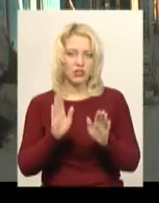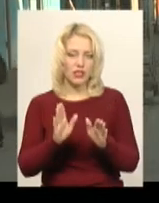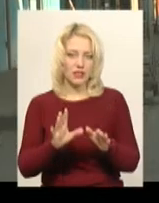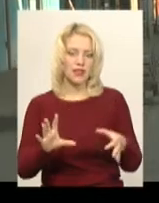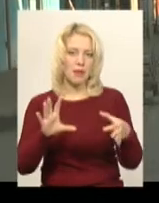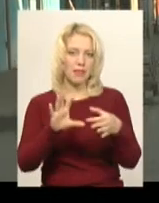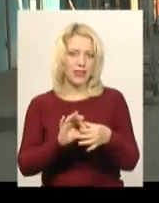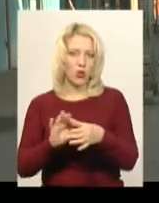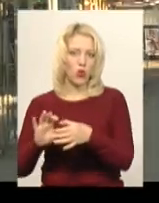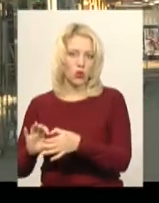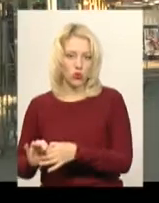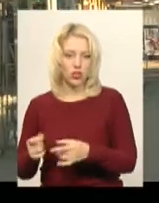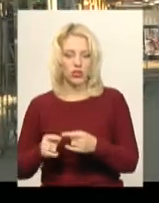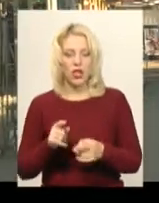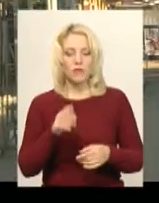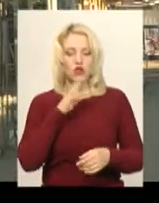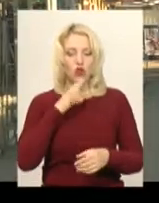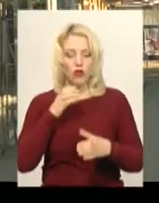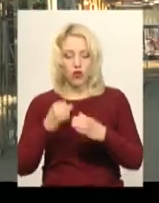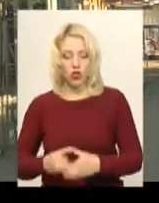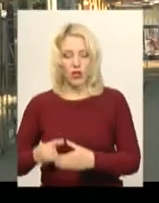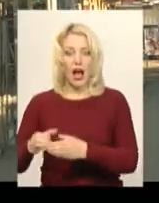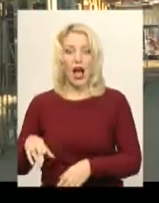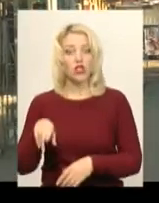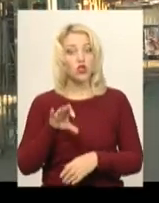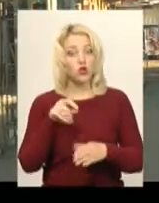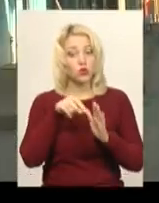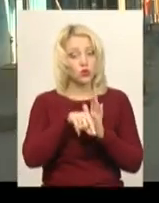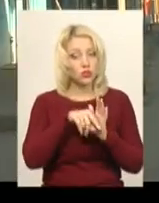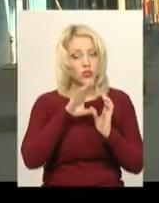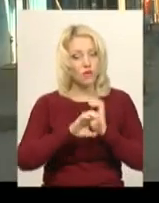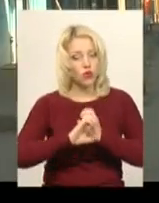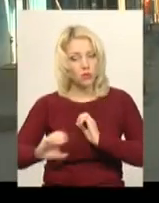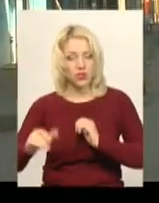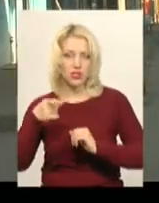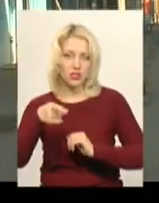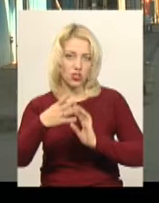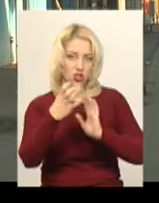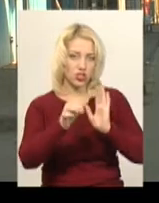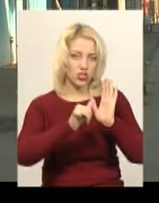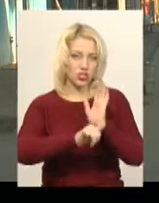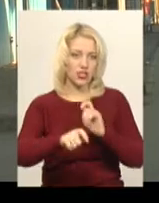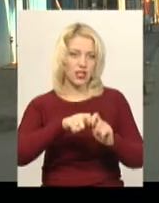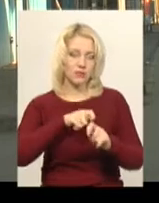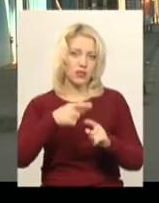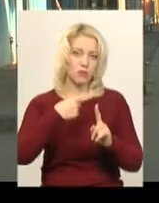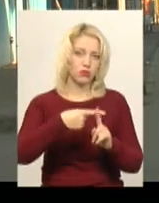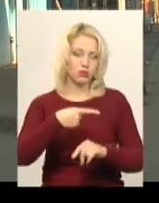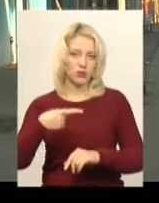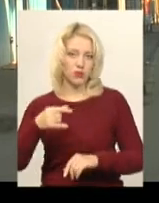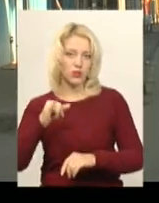напірної каналізації. Що стосується водопроводу, то на сьогодні побудовано 1460 метрів плюс-мінус